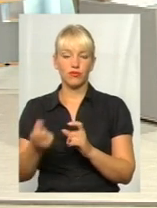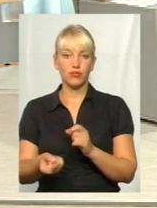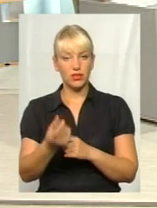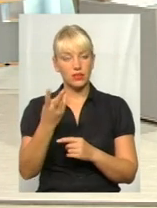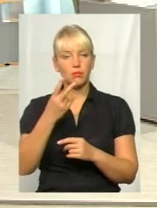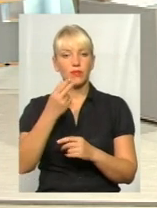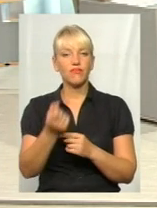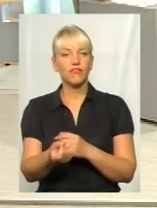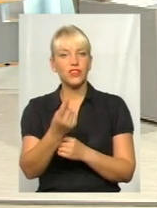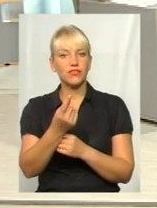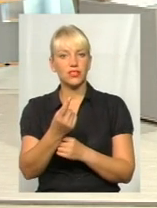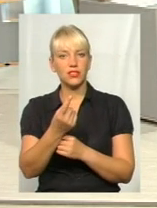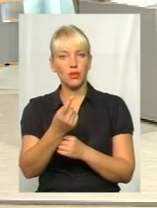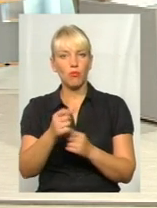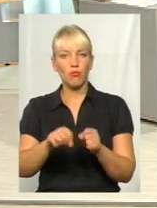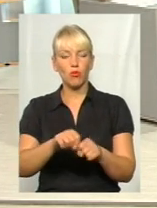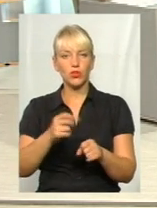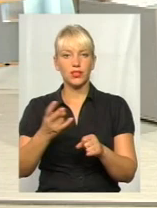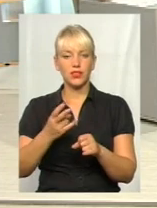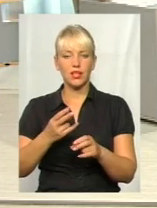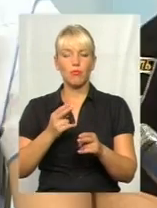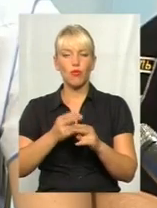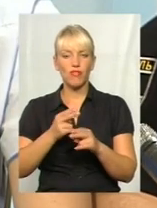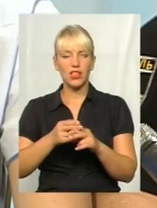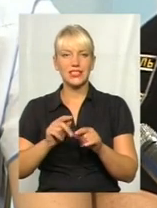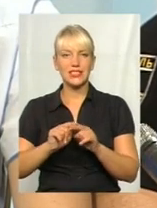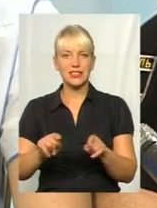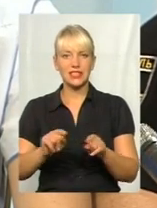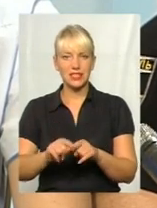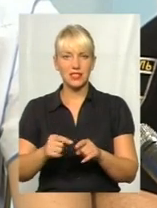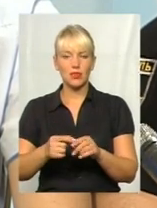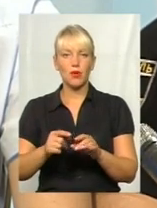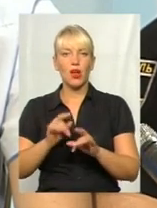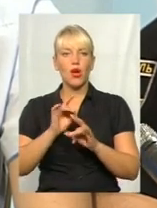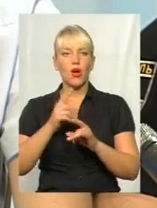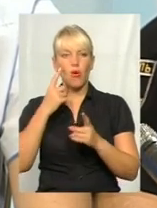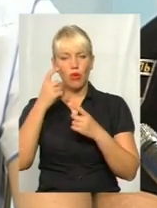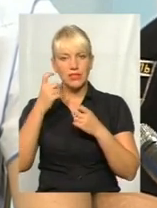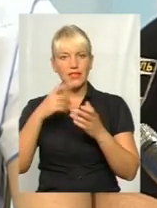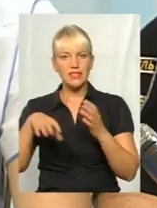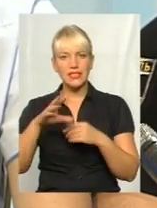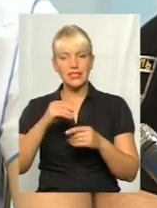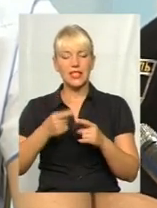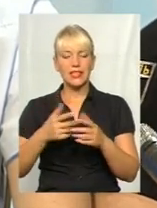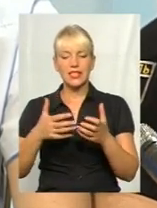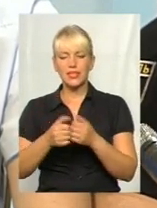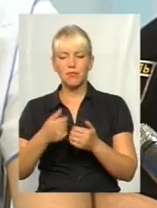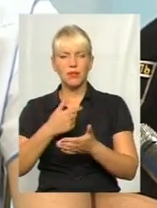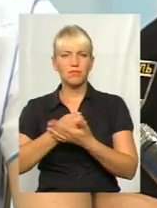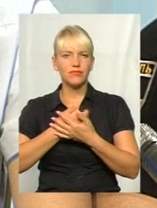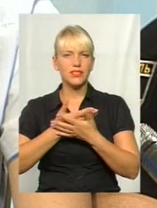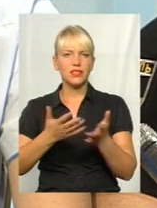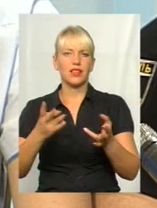тобто, скажімо, проводяться профілактичні заходи, висвітлюється дана інформація, всі ДТП практично ми висвітлюємо себе на інтернет